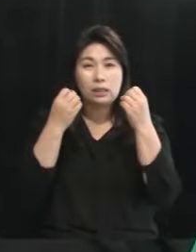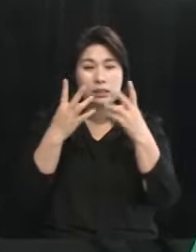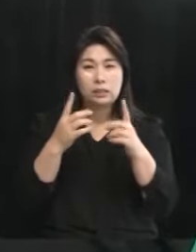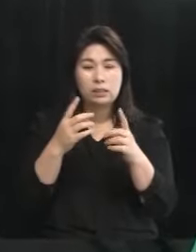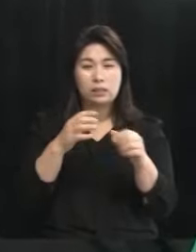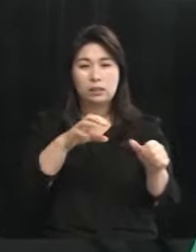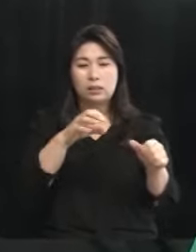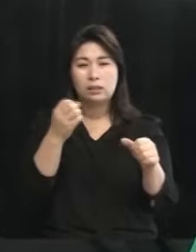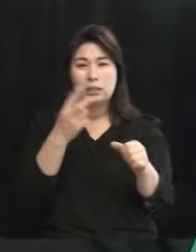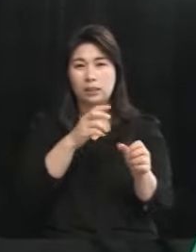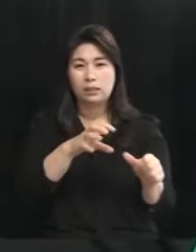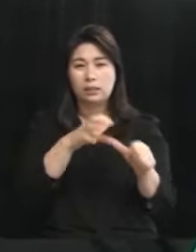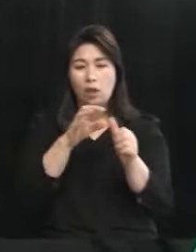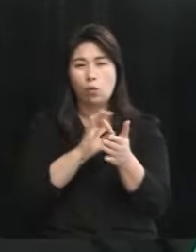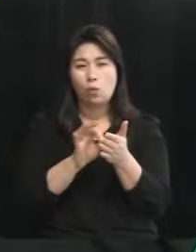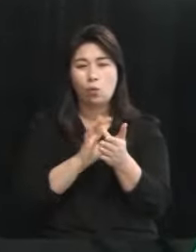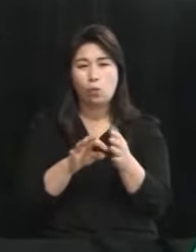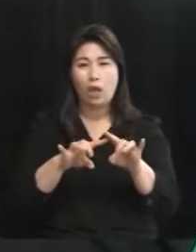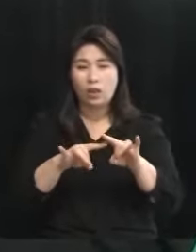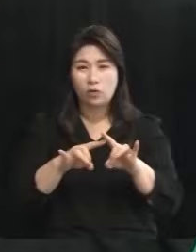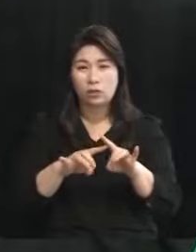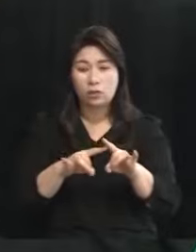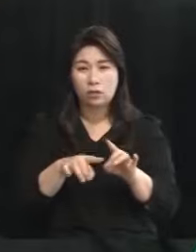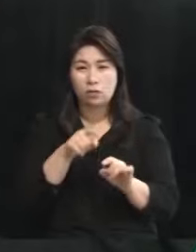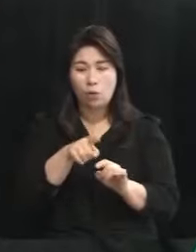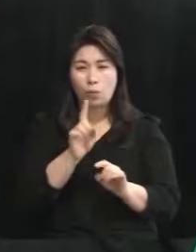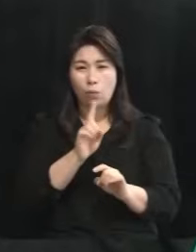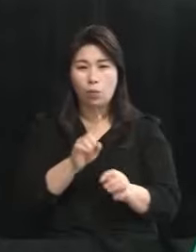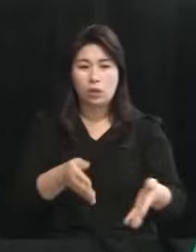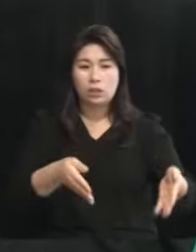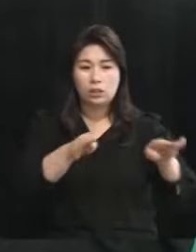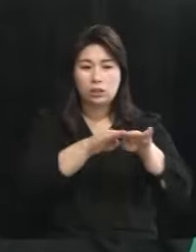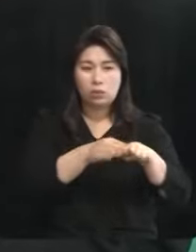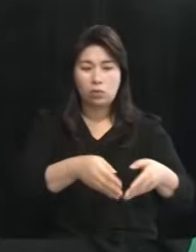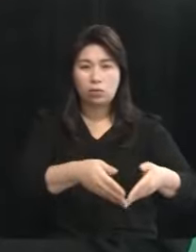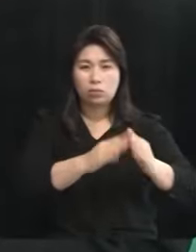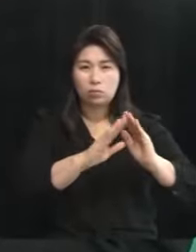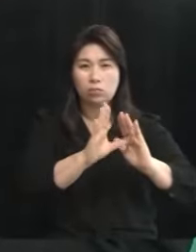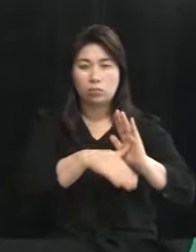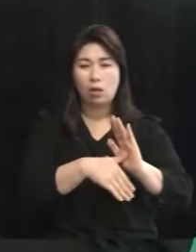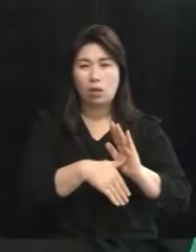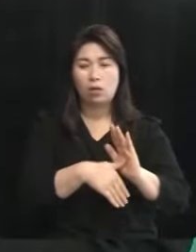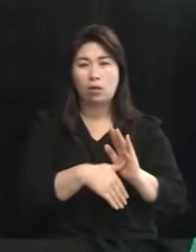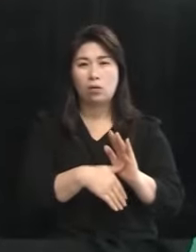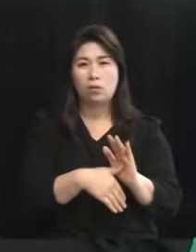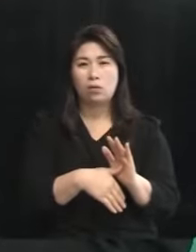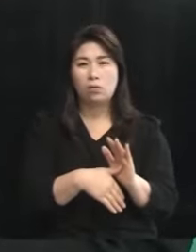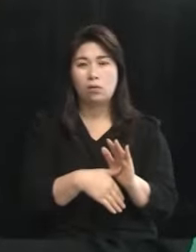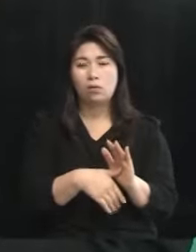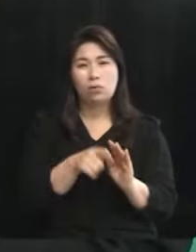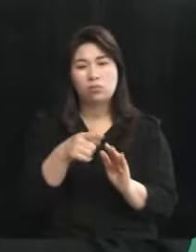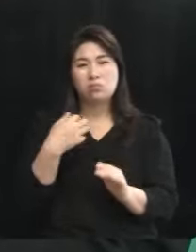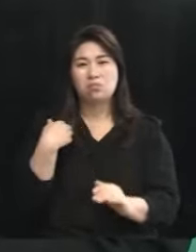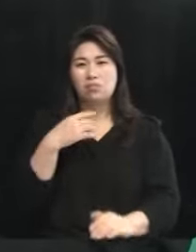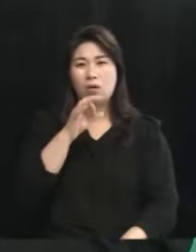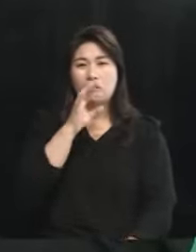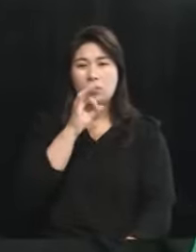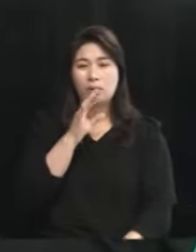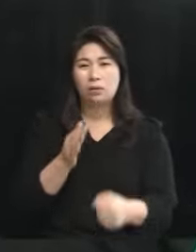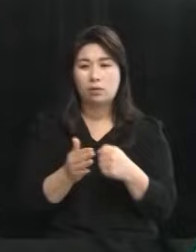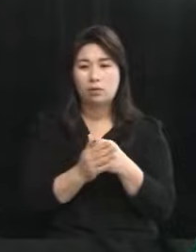시장은 시설을 설치하는 데 굉장한 에너지가 소모되는데 그거 신재생 에너지로 감당이 안 됩니다 현재